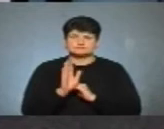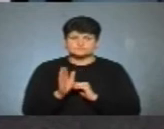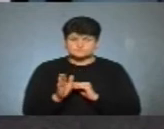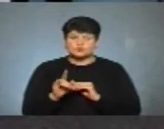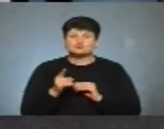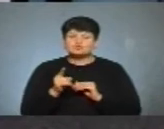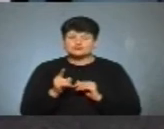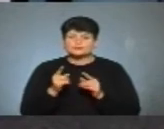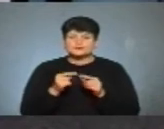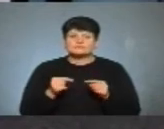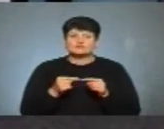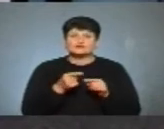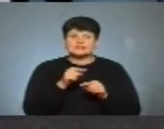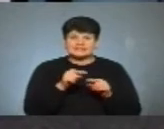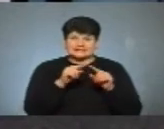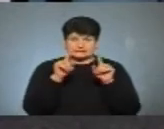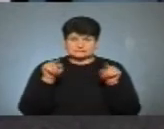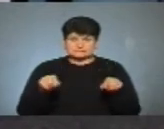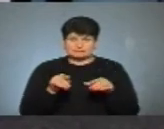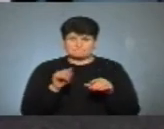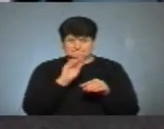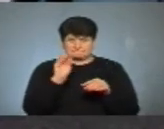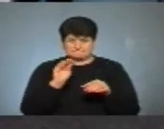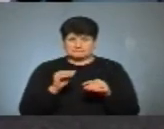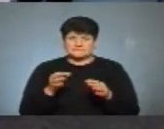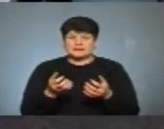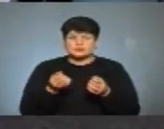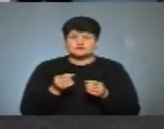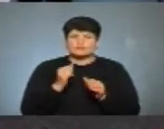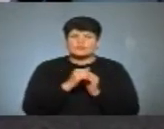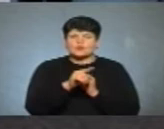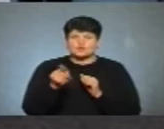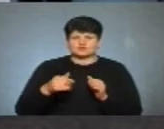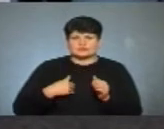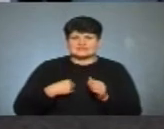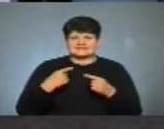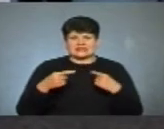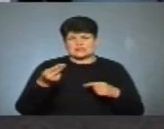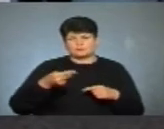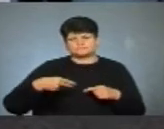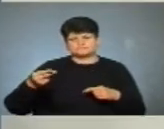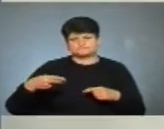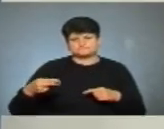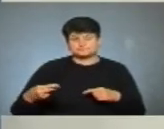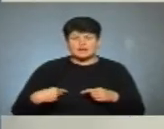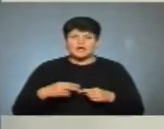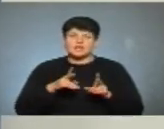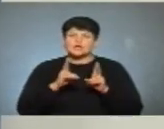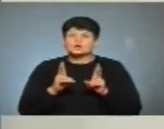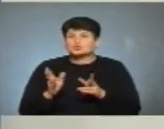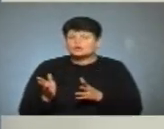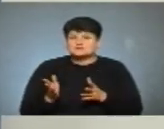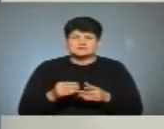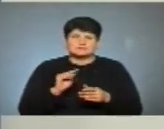Чому, відповідно, такі трафарети прийняті? Для того, щоб ми розуміємо, що в кожного із нас різний почерк. Так, відповідно, хтось, знаєте,